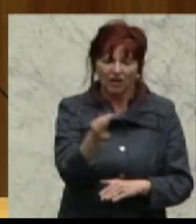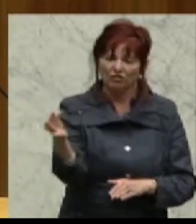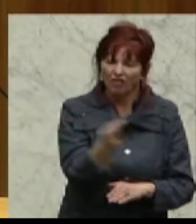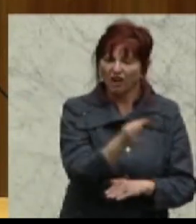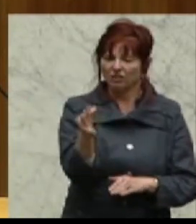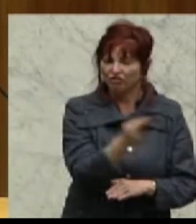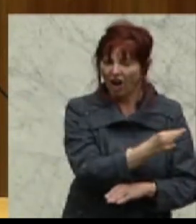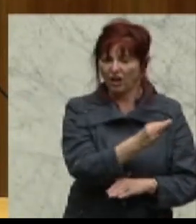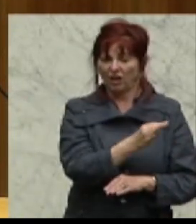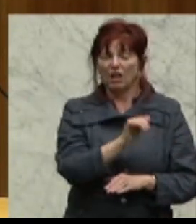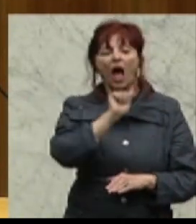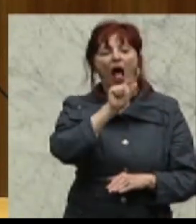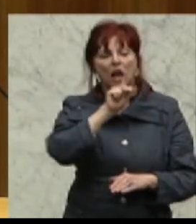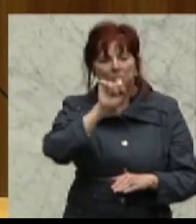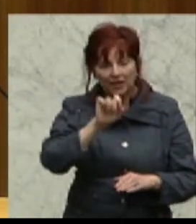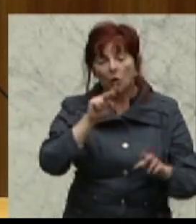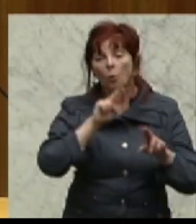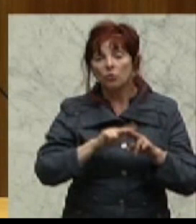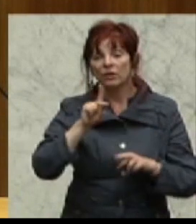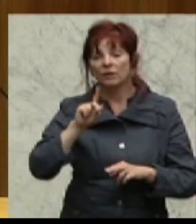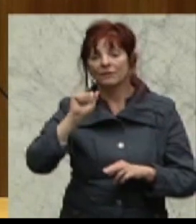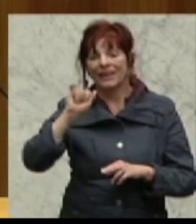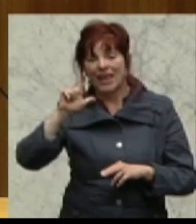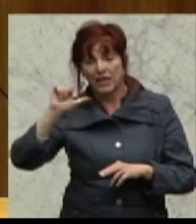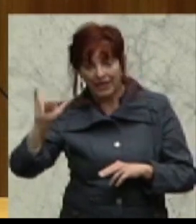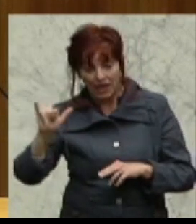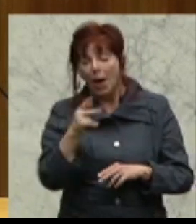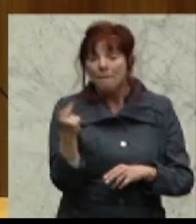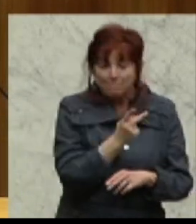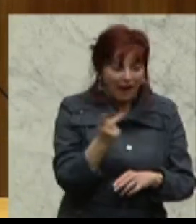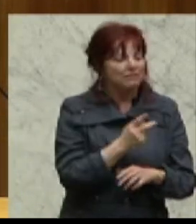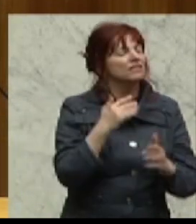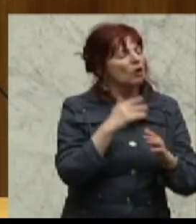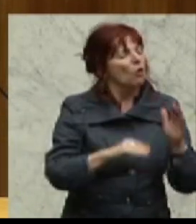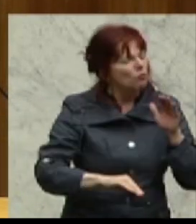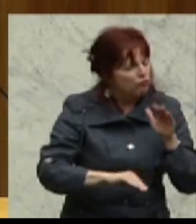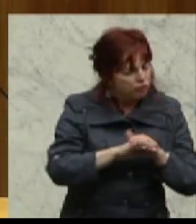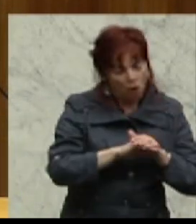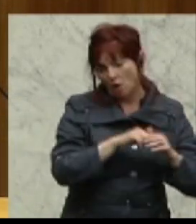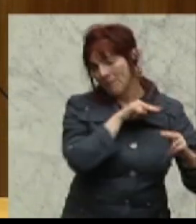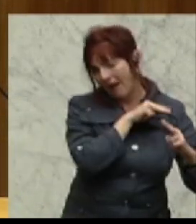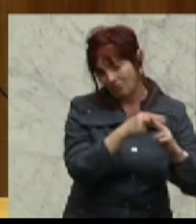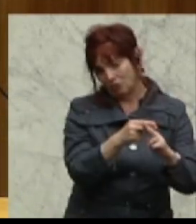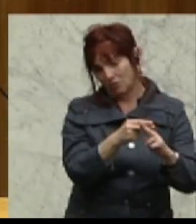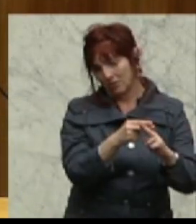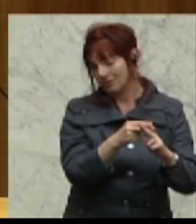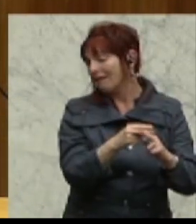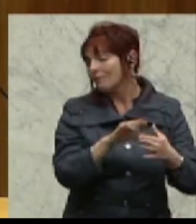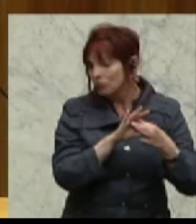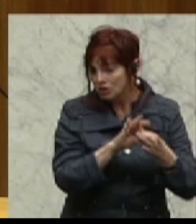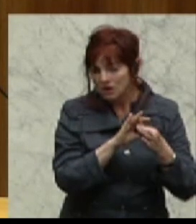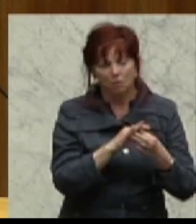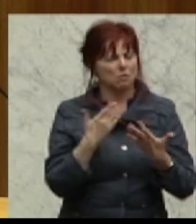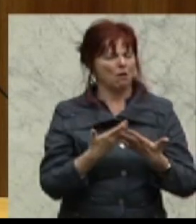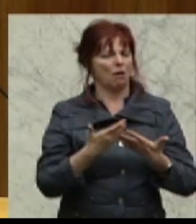mit im Zusammenhang den Zulieferbetrieben und mit allen anderen dazu zusammenhängenden Fragen den Delegierten des